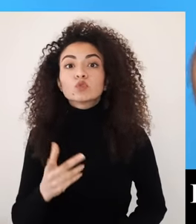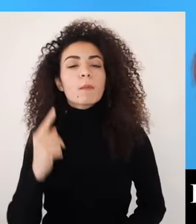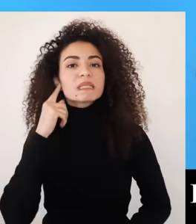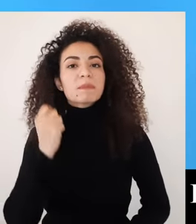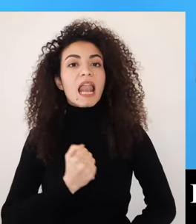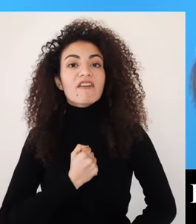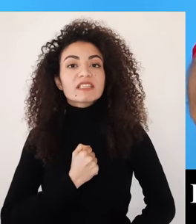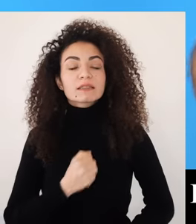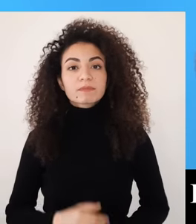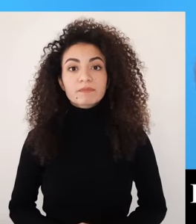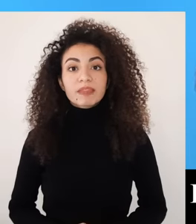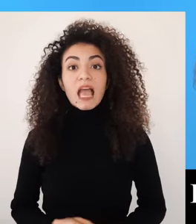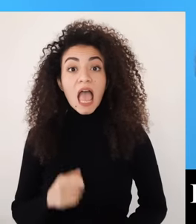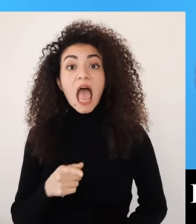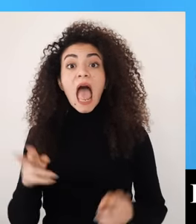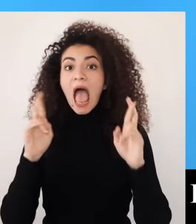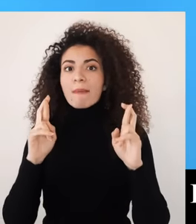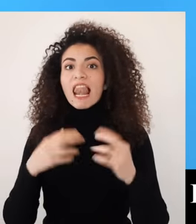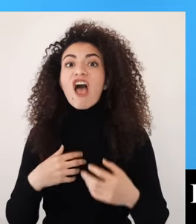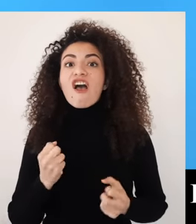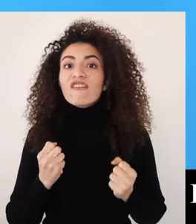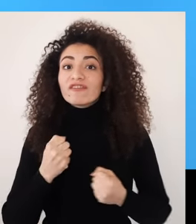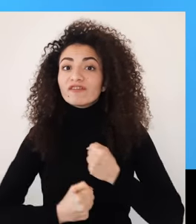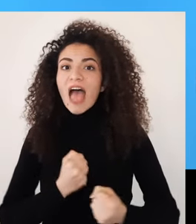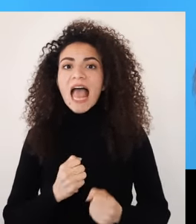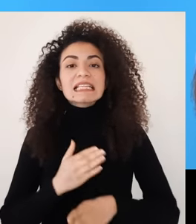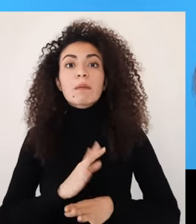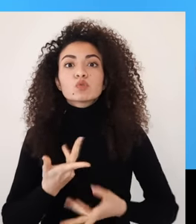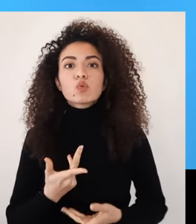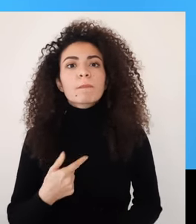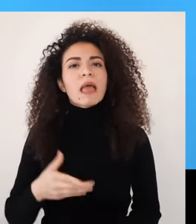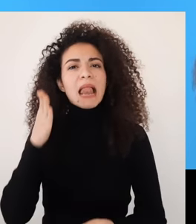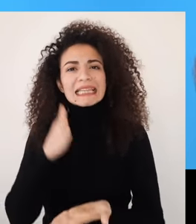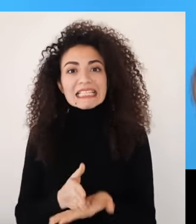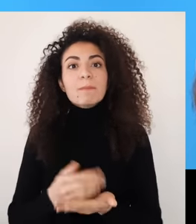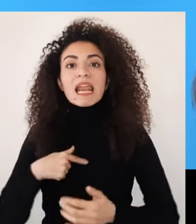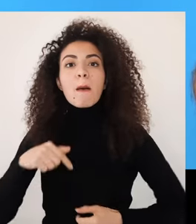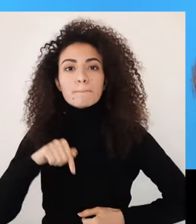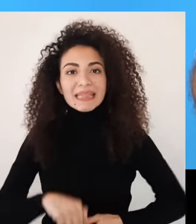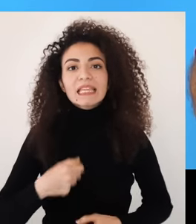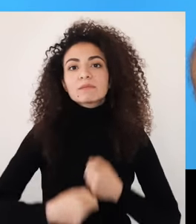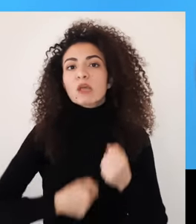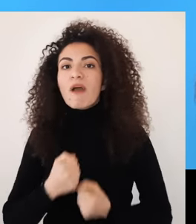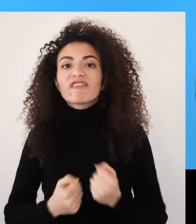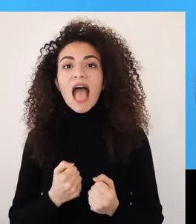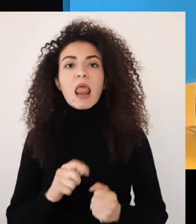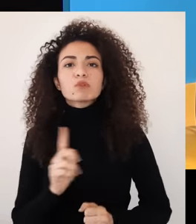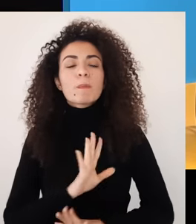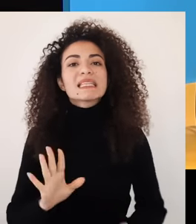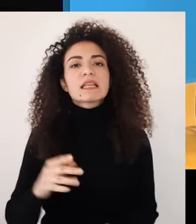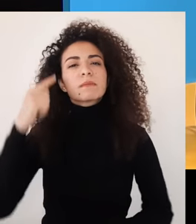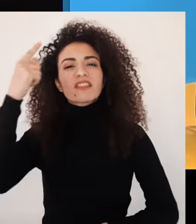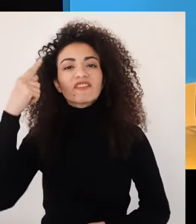هو فاعل لأنه بيتضمن تحيز نحو الفعل أي التزام بالأفعال حتى الصغيري يلي منقدر نعمله